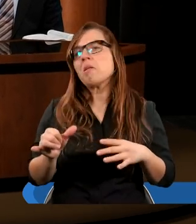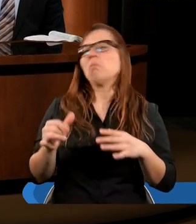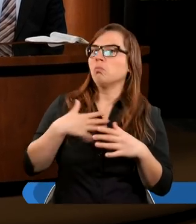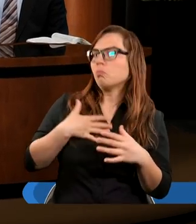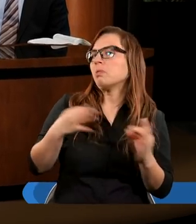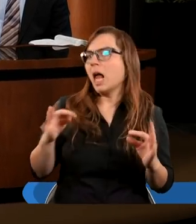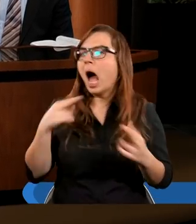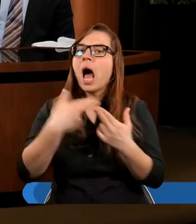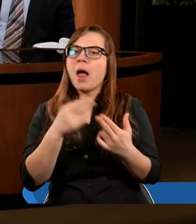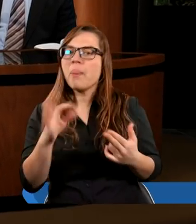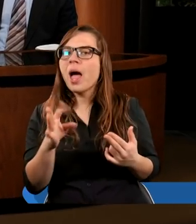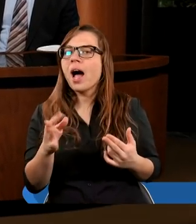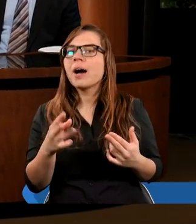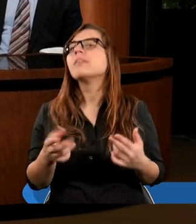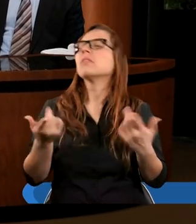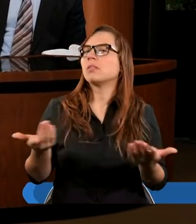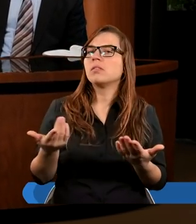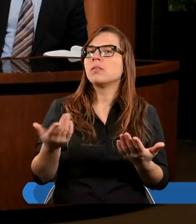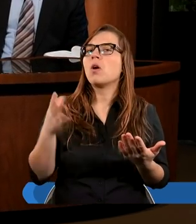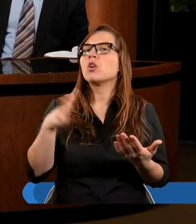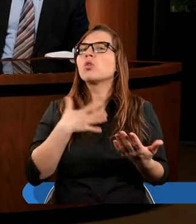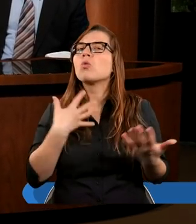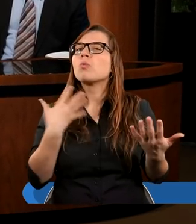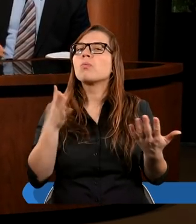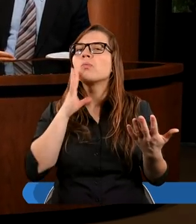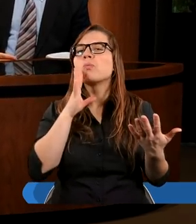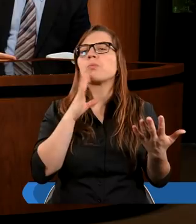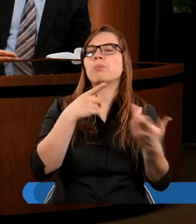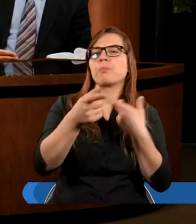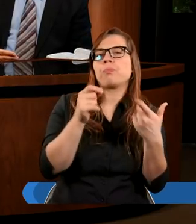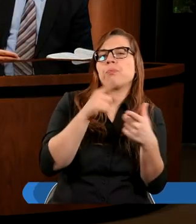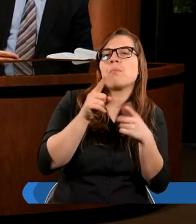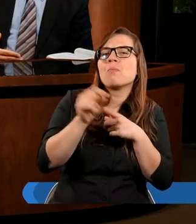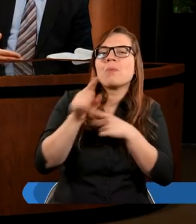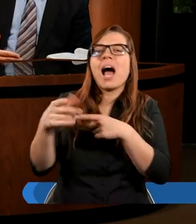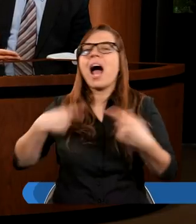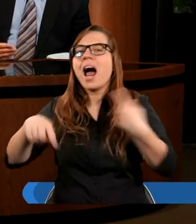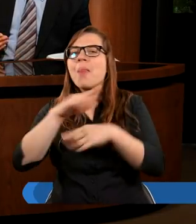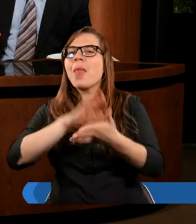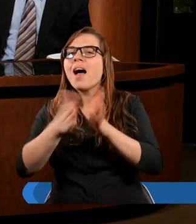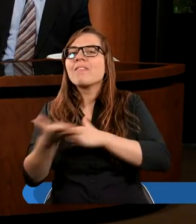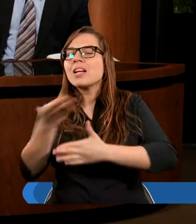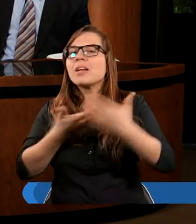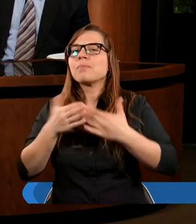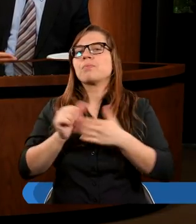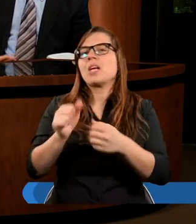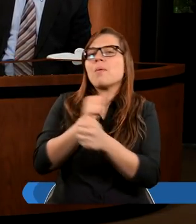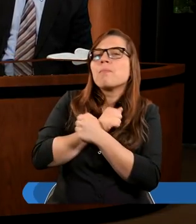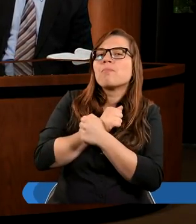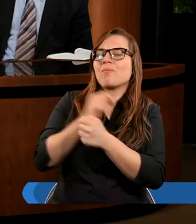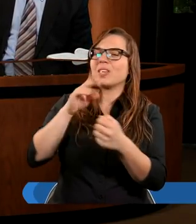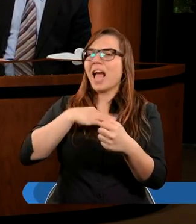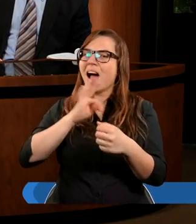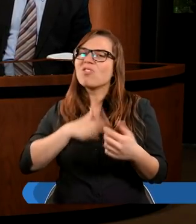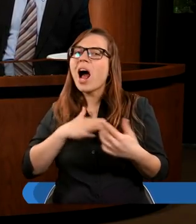kiedy wiem, że siostra, brat jest tak samo własnością